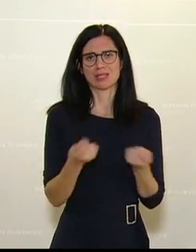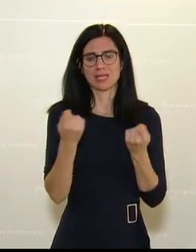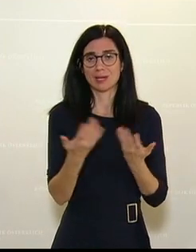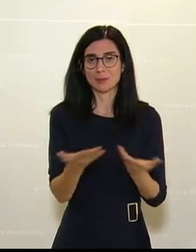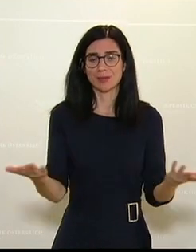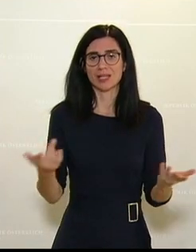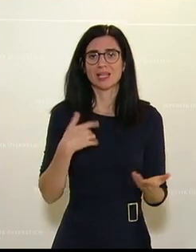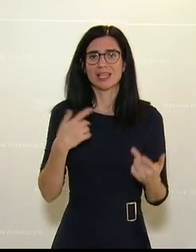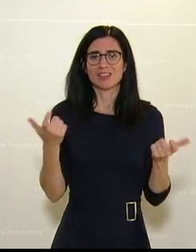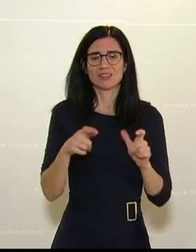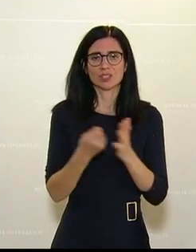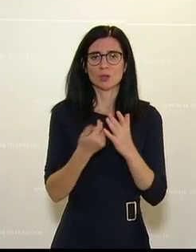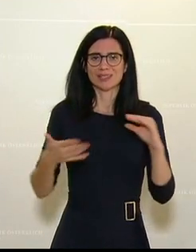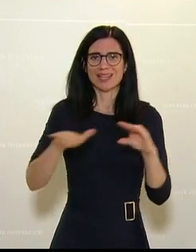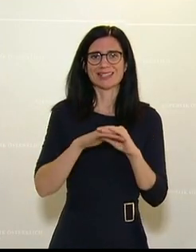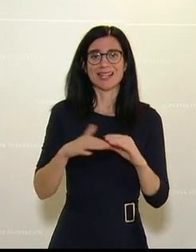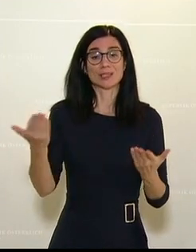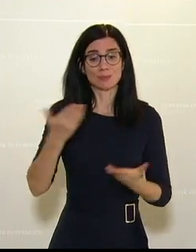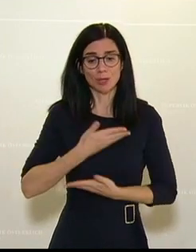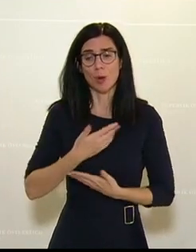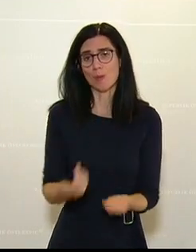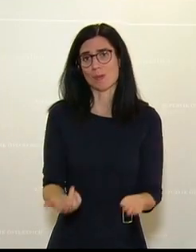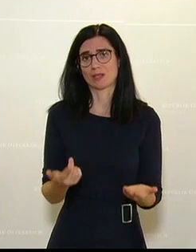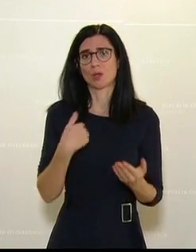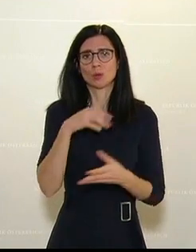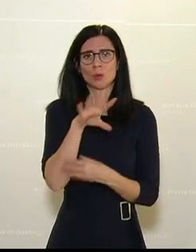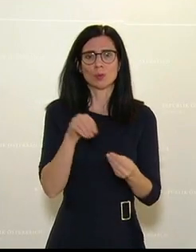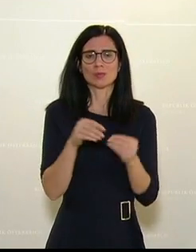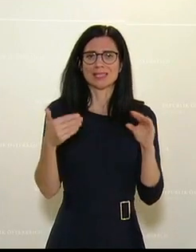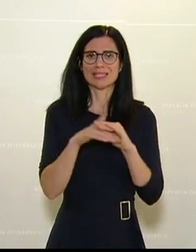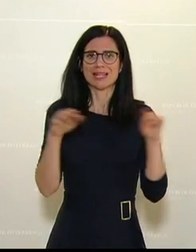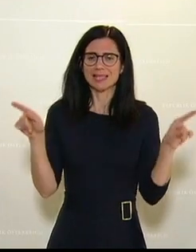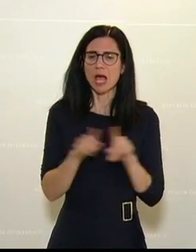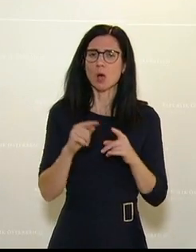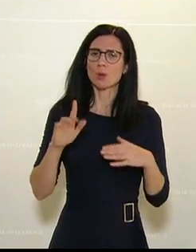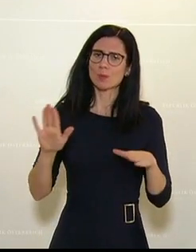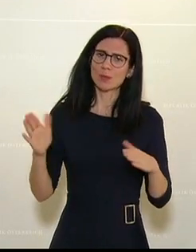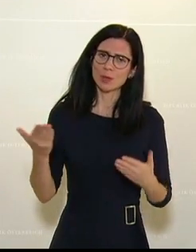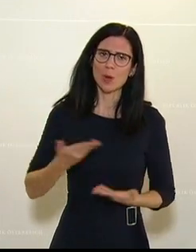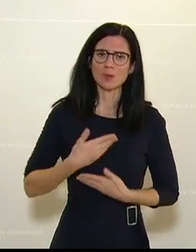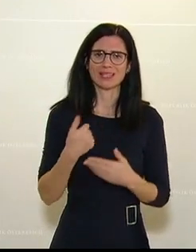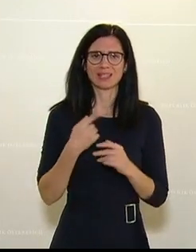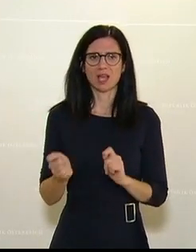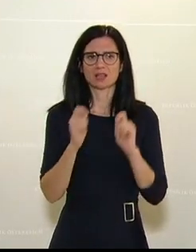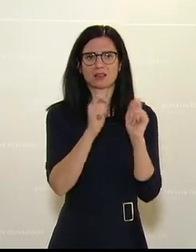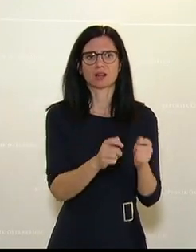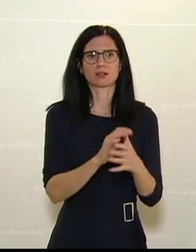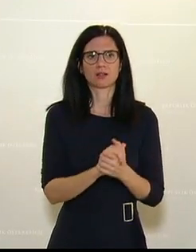den Fixkostenzuschuss ansuchen können und den Umsatzersatz bekommen. Ich stelle den Antrag